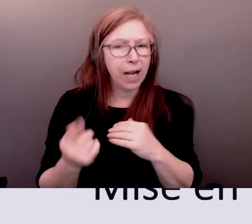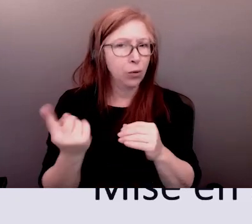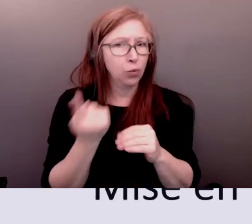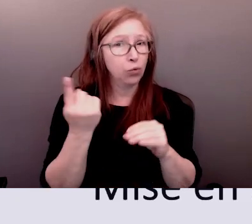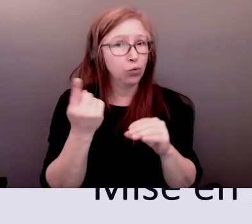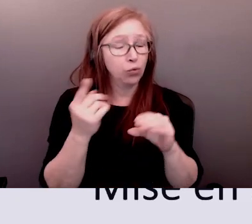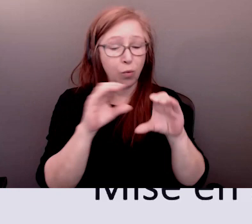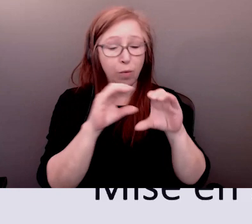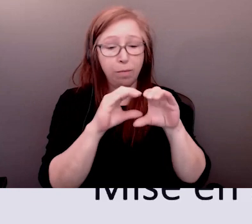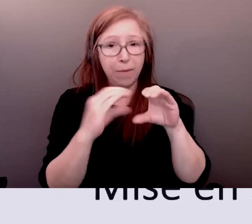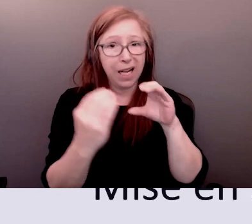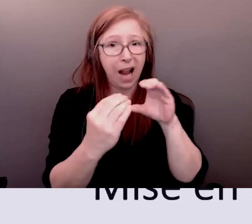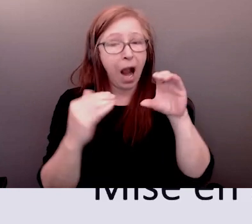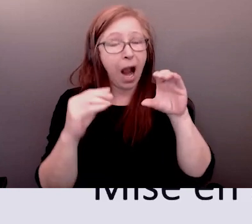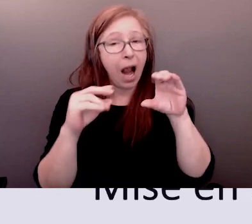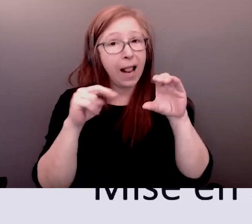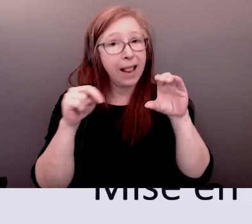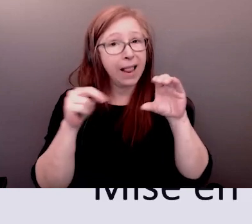-il être amélioré